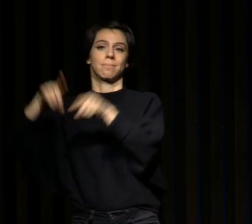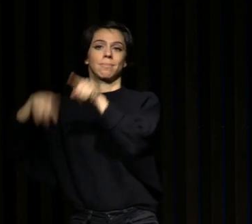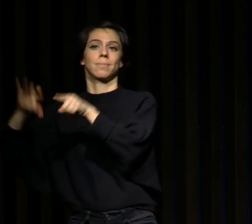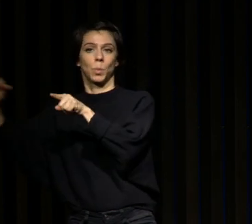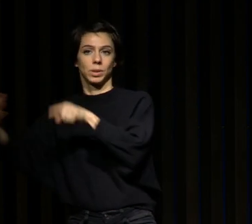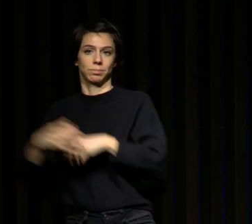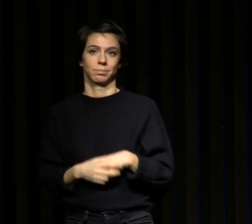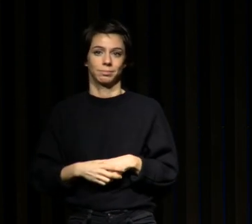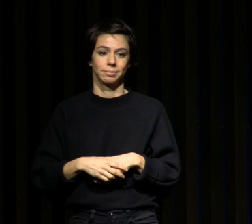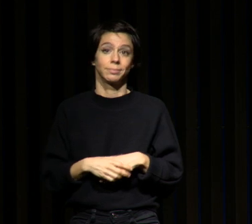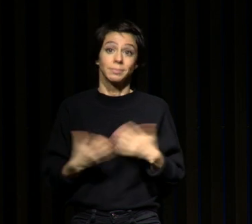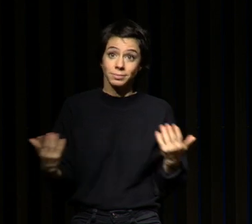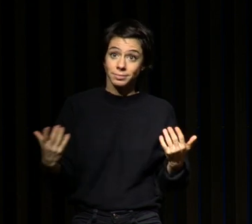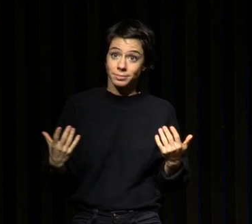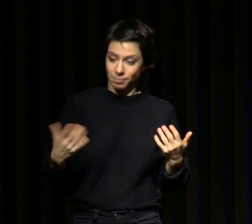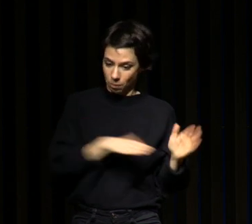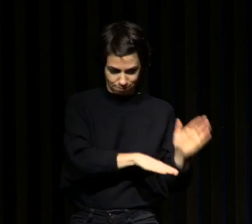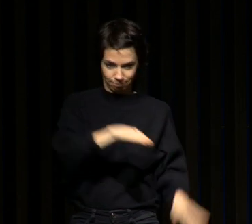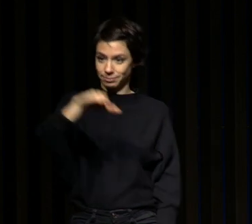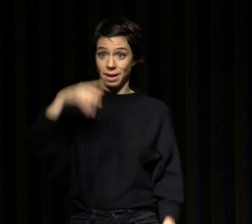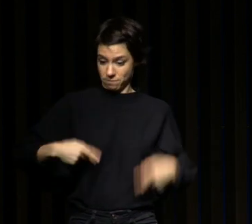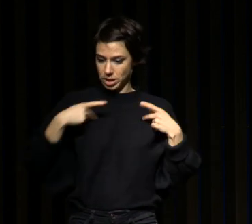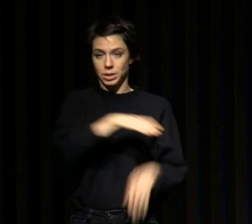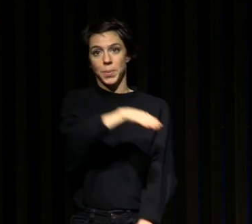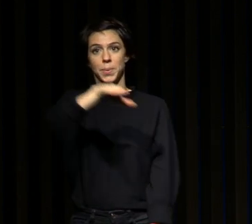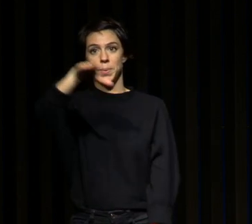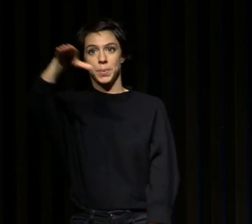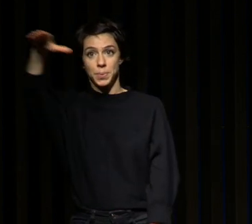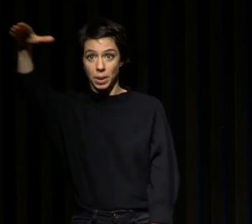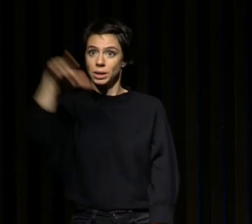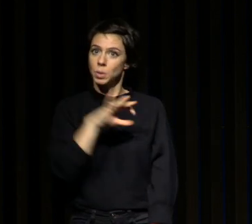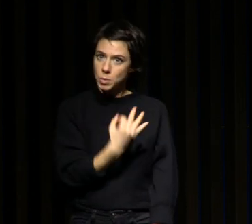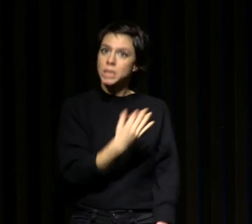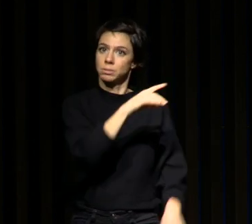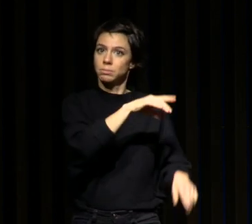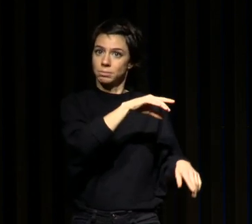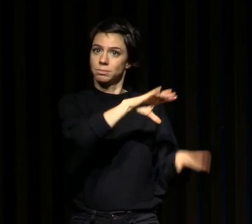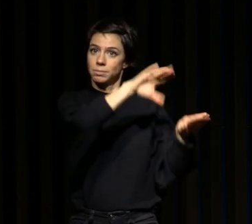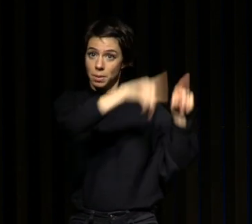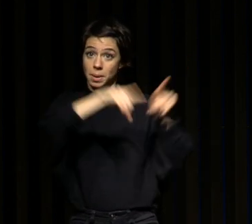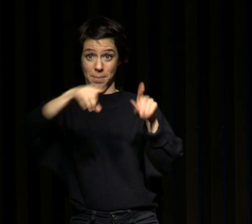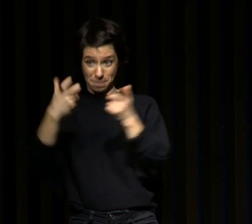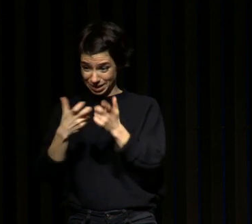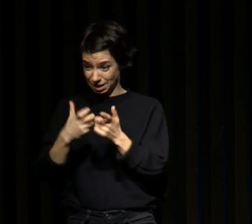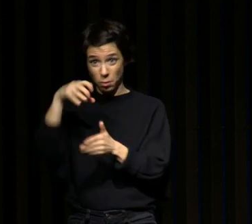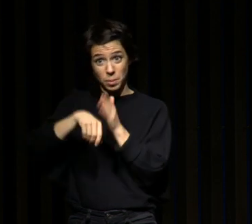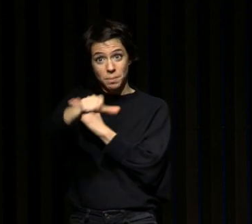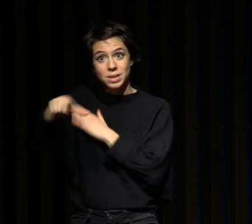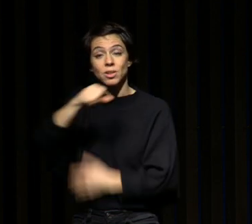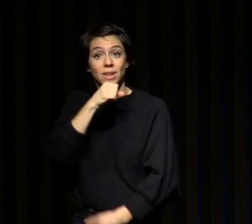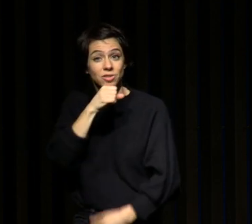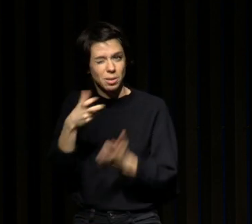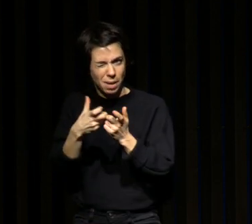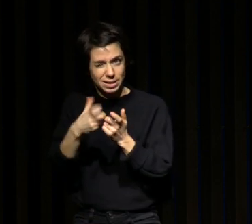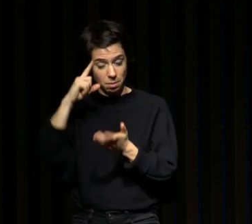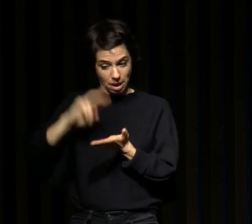également au cours du temps et par exemple une part importante des personnes âgées développe des insomnies parce que dans leur esprit leurs